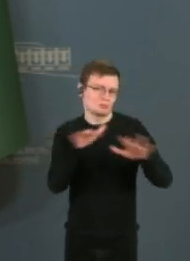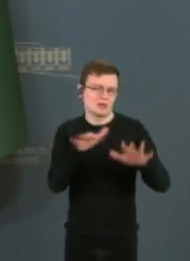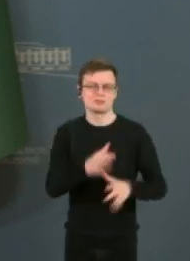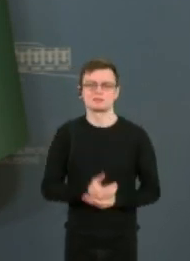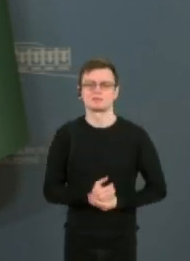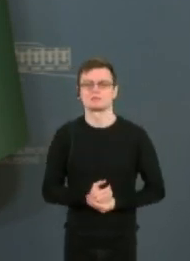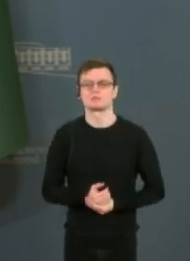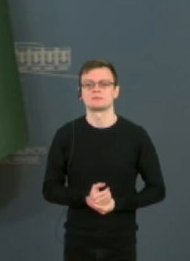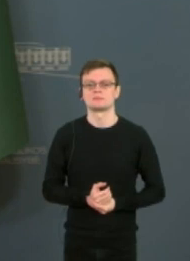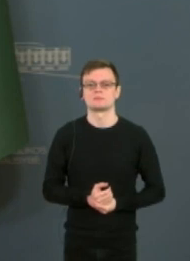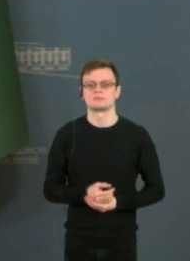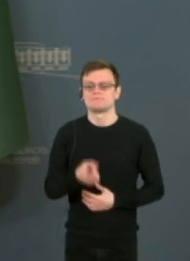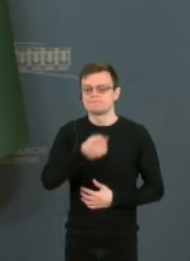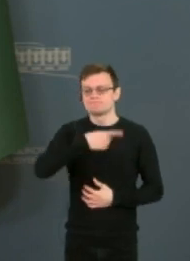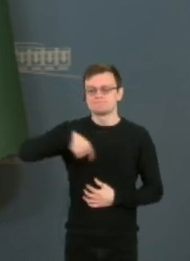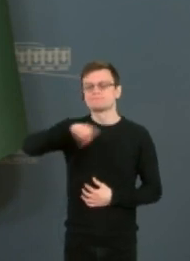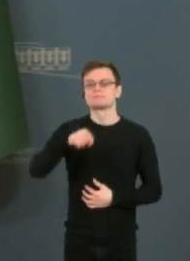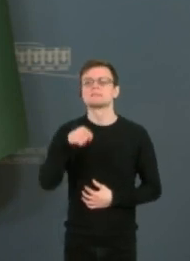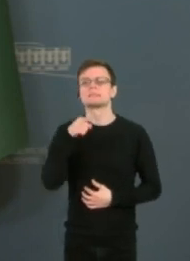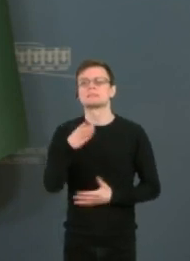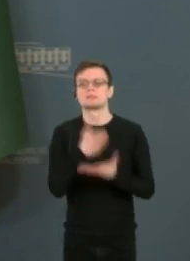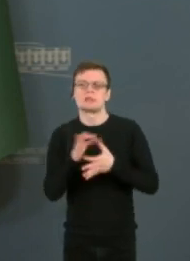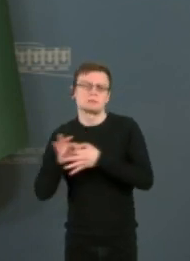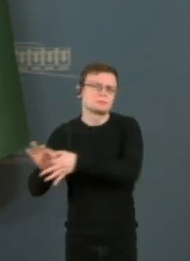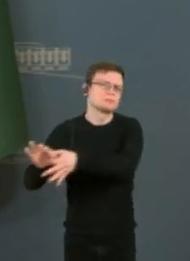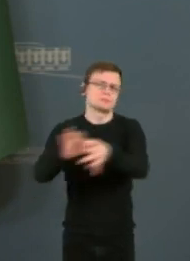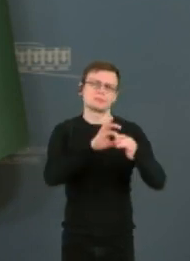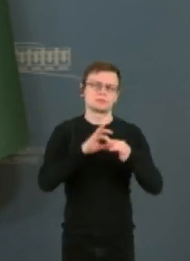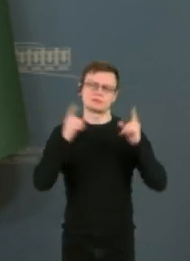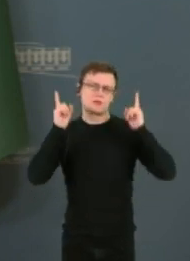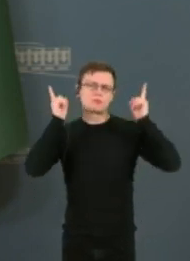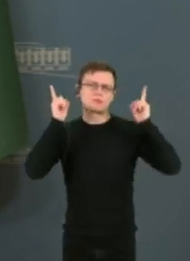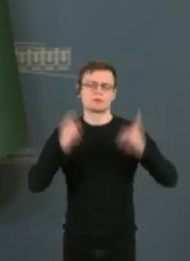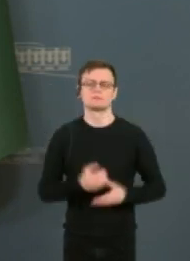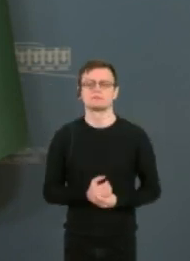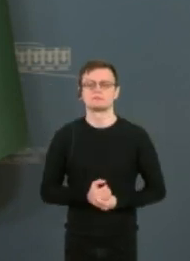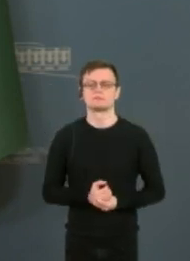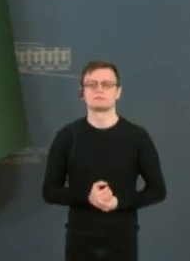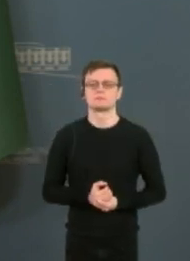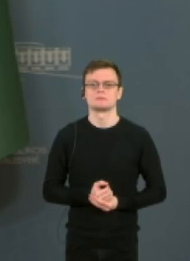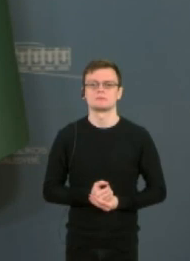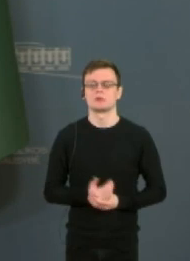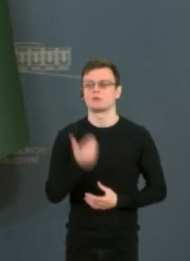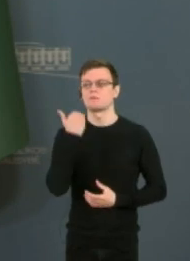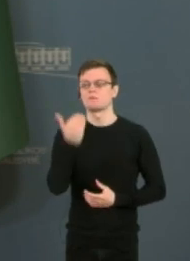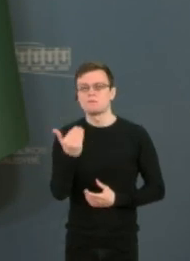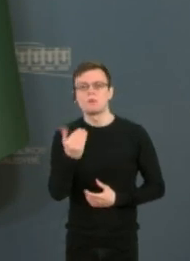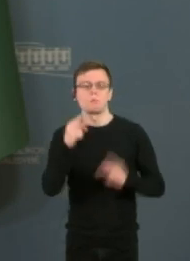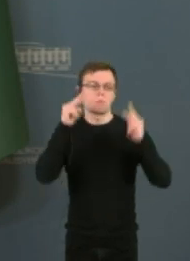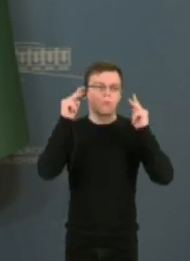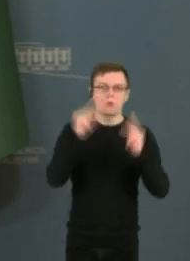labai vienia ir į ką turim turbūt absoliučiai identišką požiūrį.